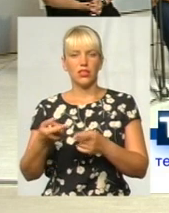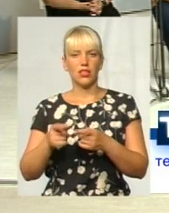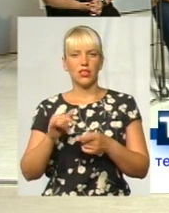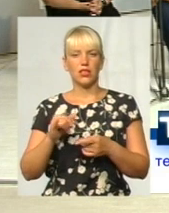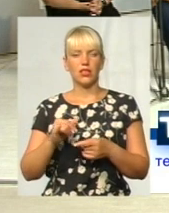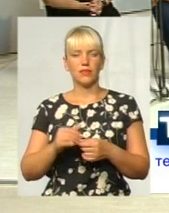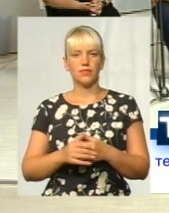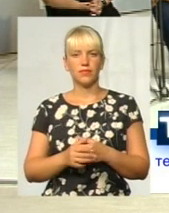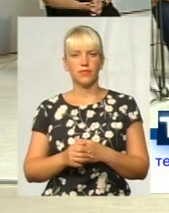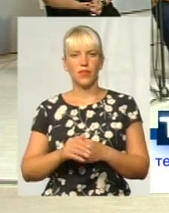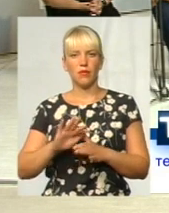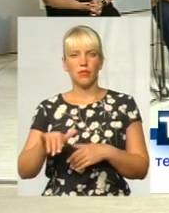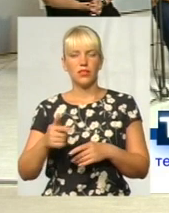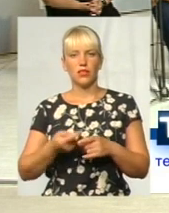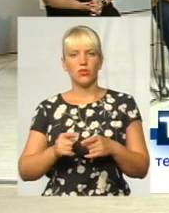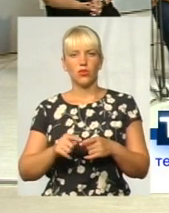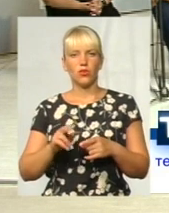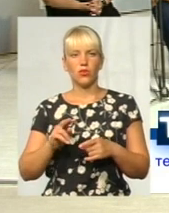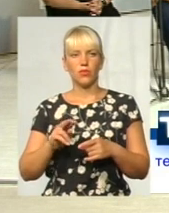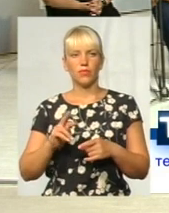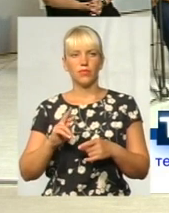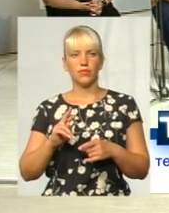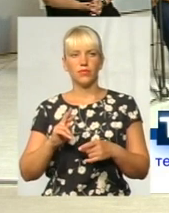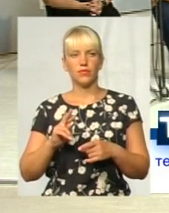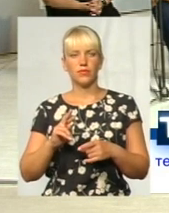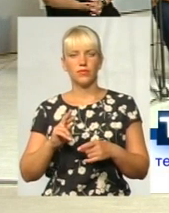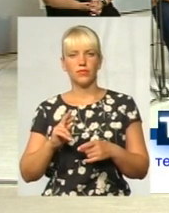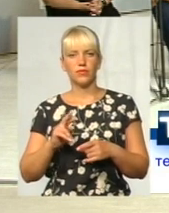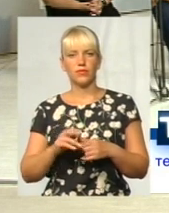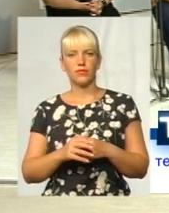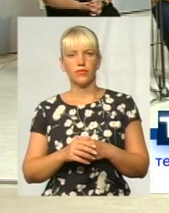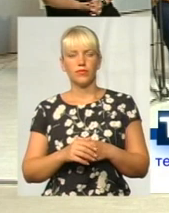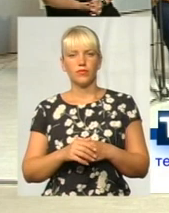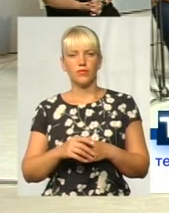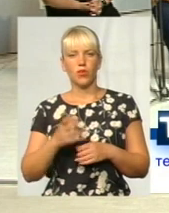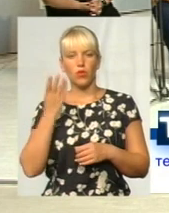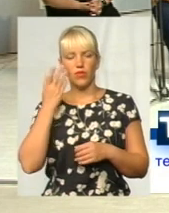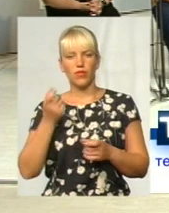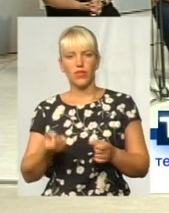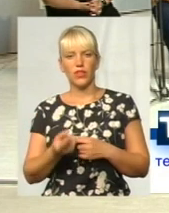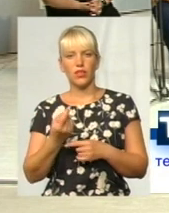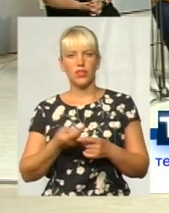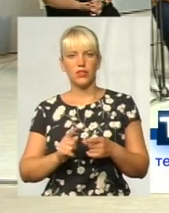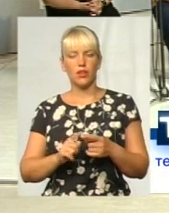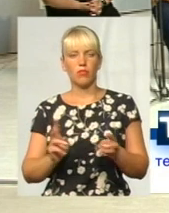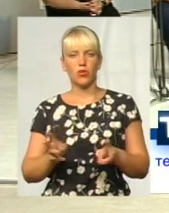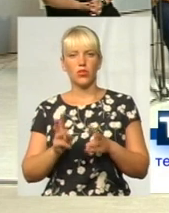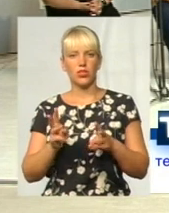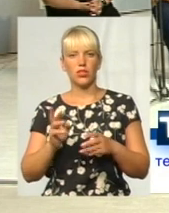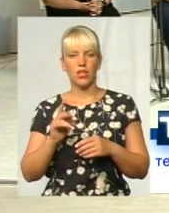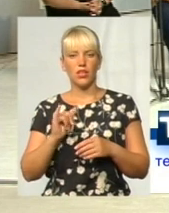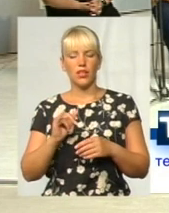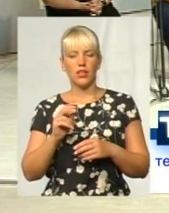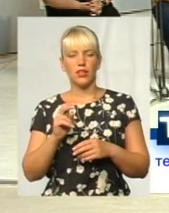після того, як було вкризовано сама пожежа. І підприємці